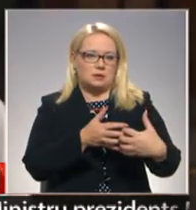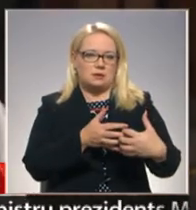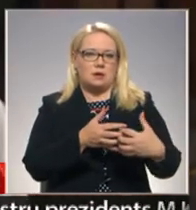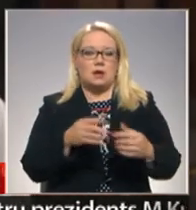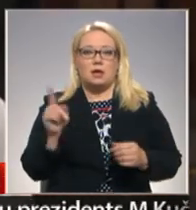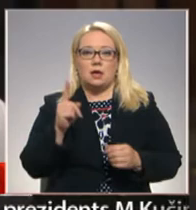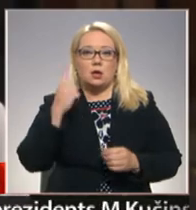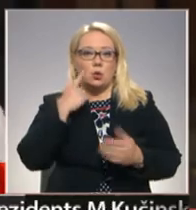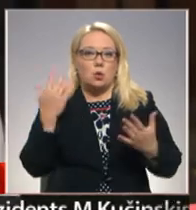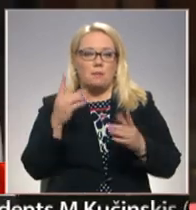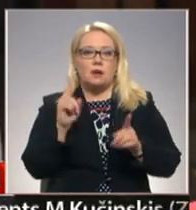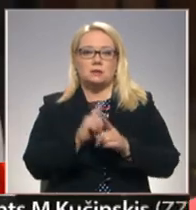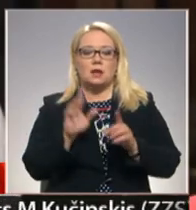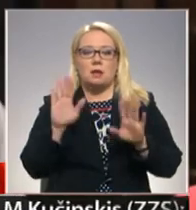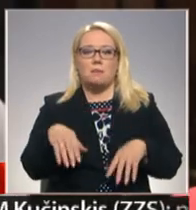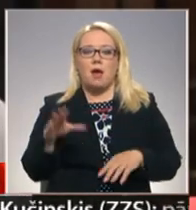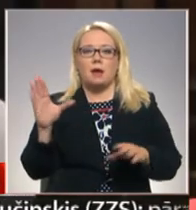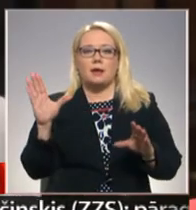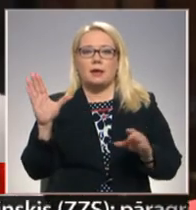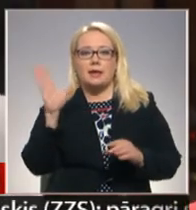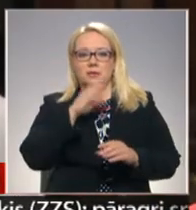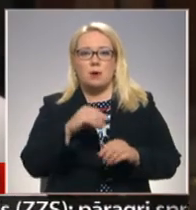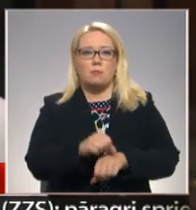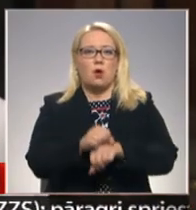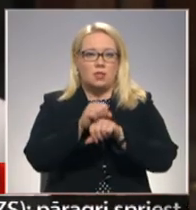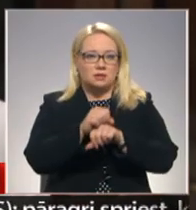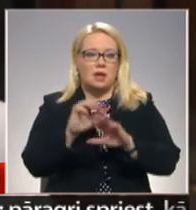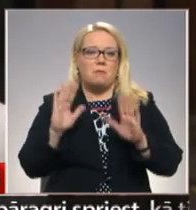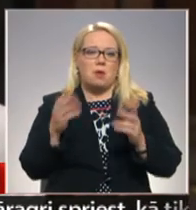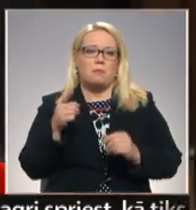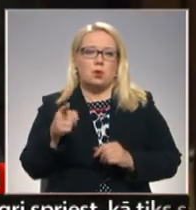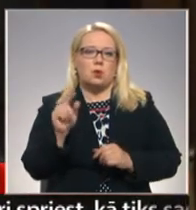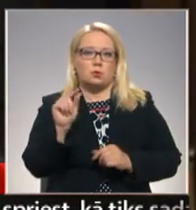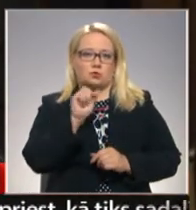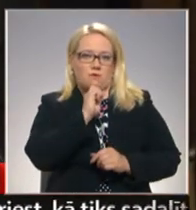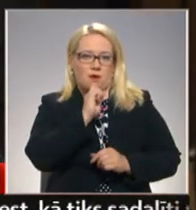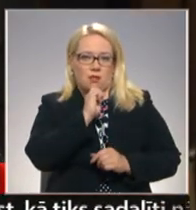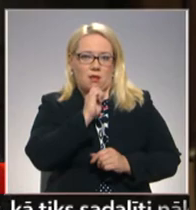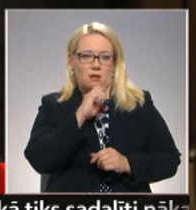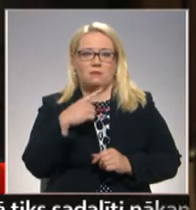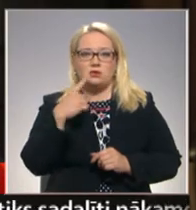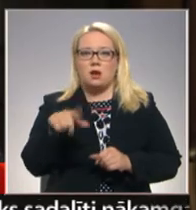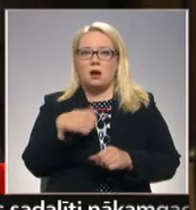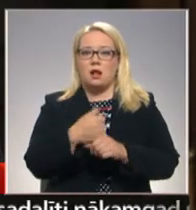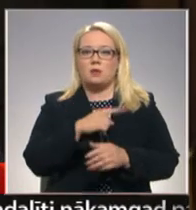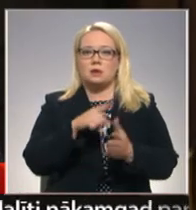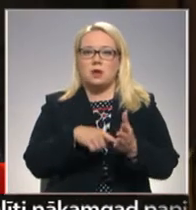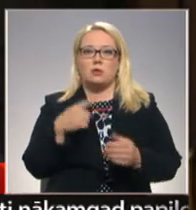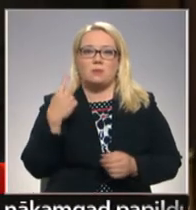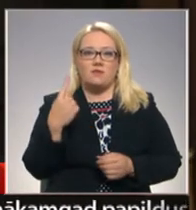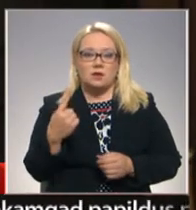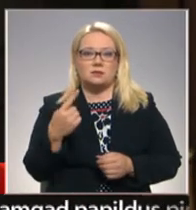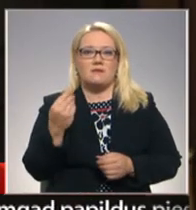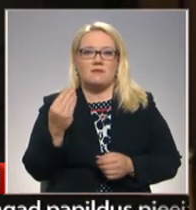Ir domāts arī par iespējamiem protestiem, bet par tiem drusku vēlāk. Galvenais jautājums ir viens, tas ir